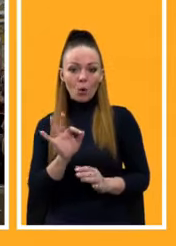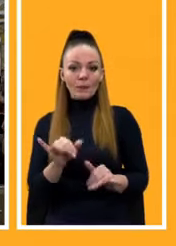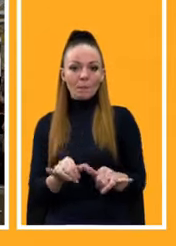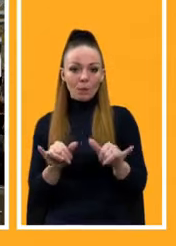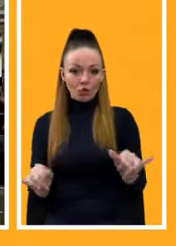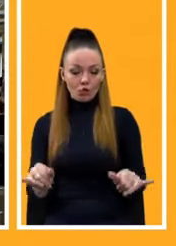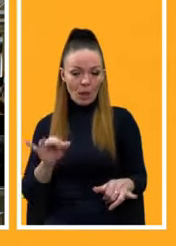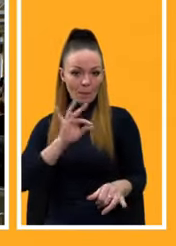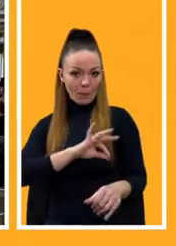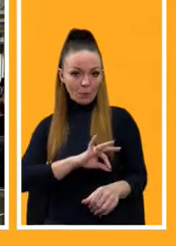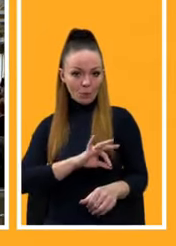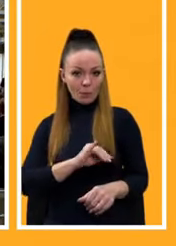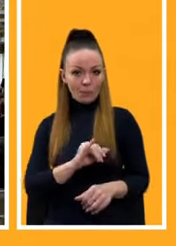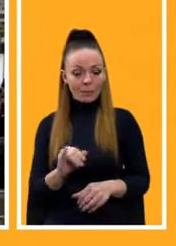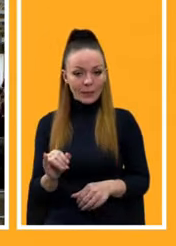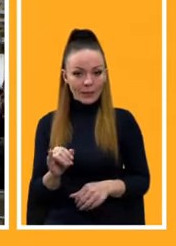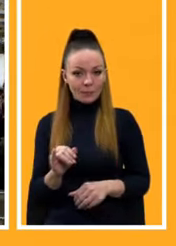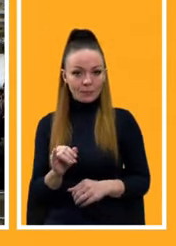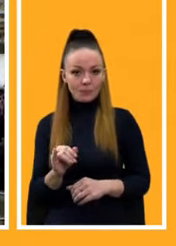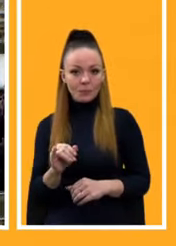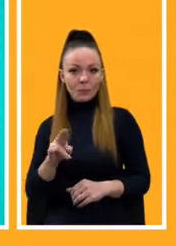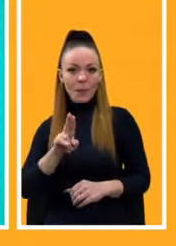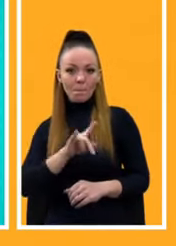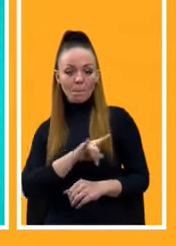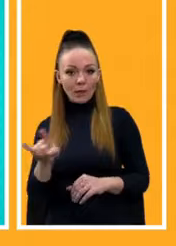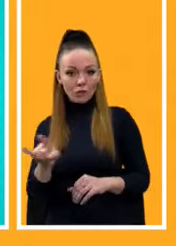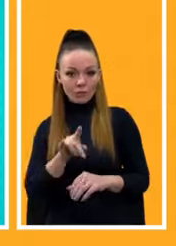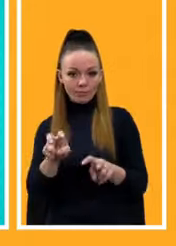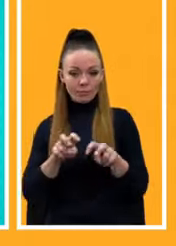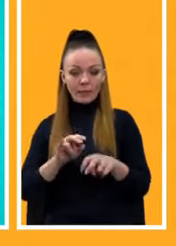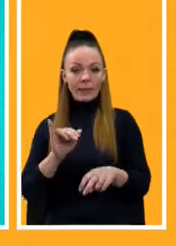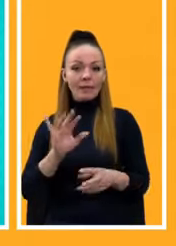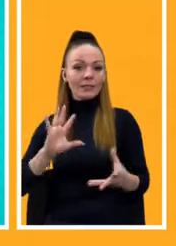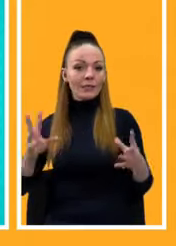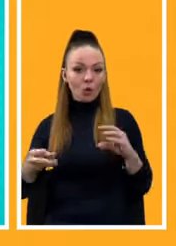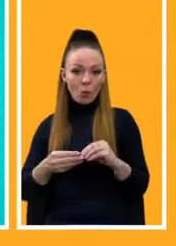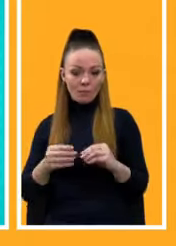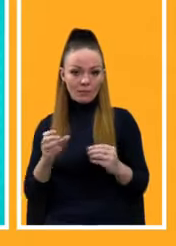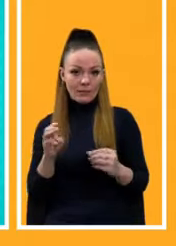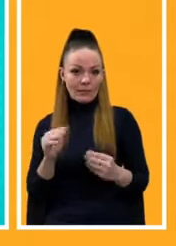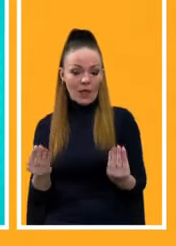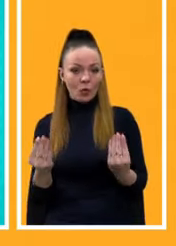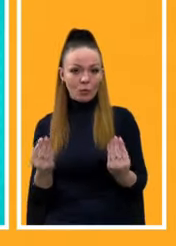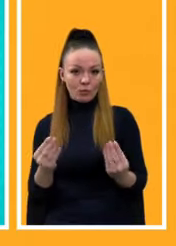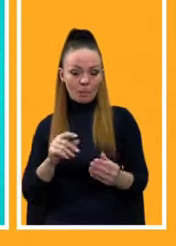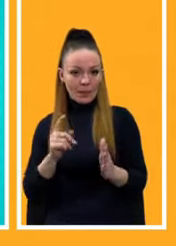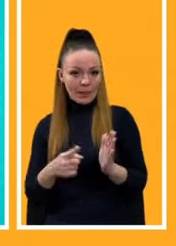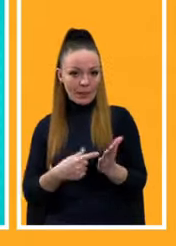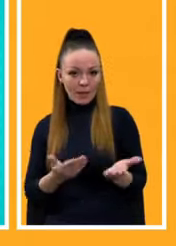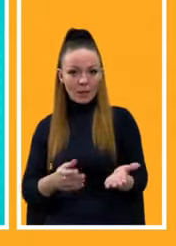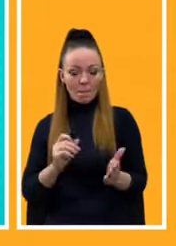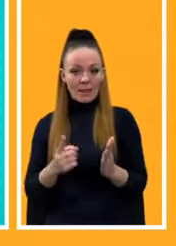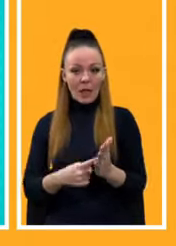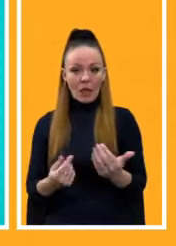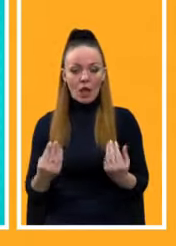прибутку та пасажиропотоку, але й в цілому питання статусу, питання іміджу,